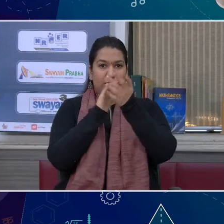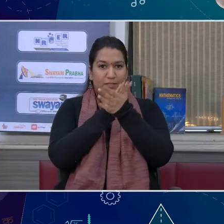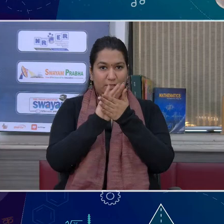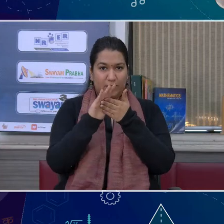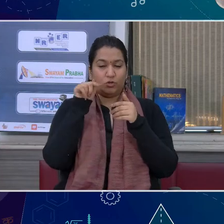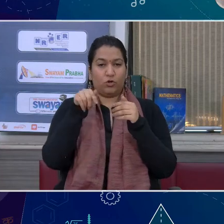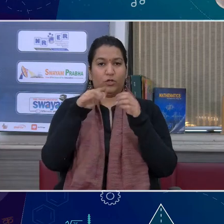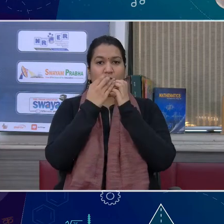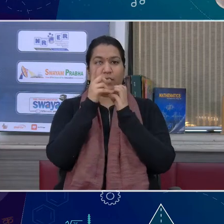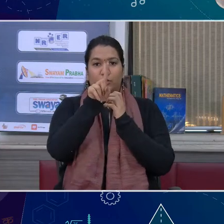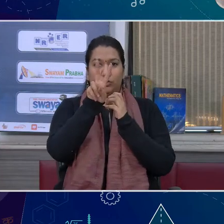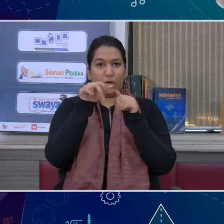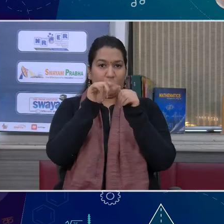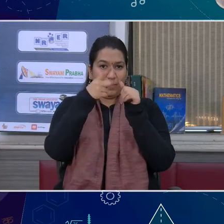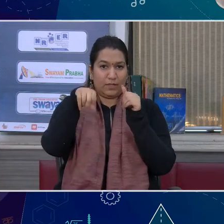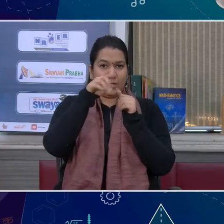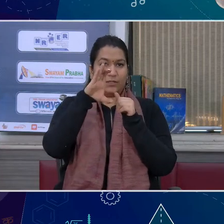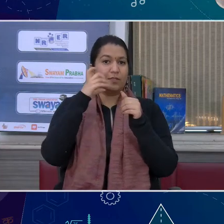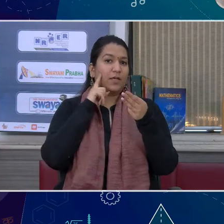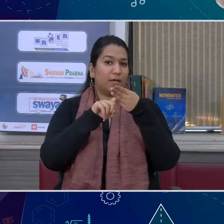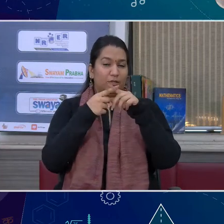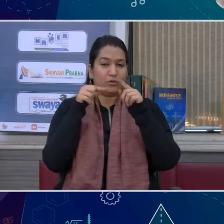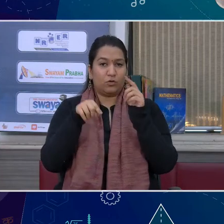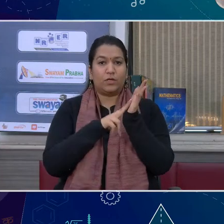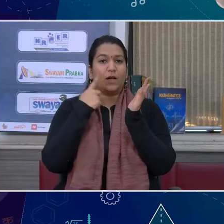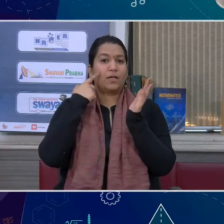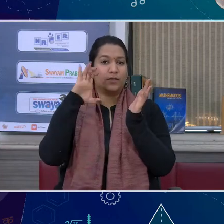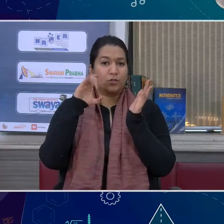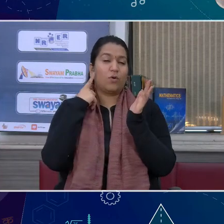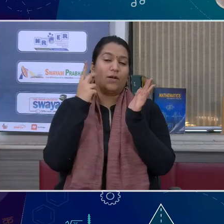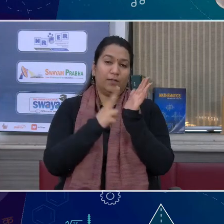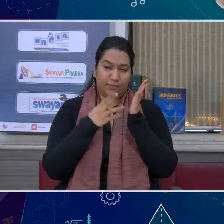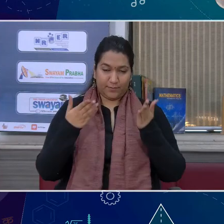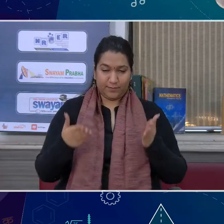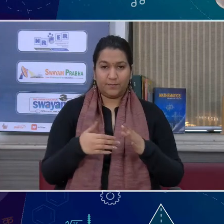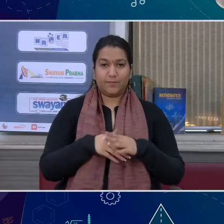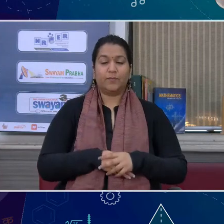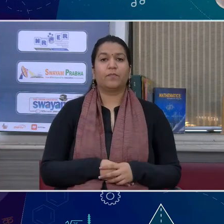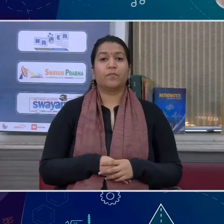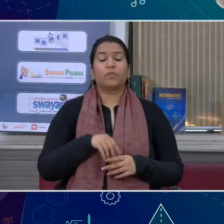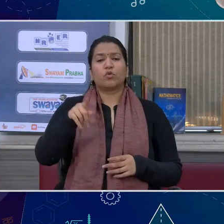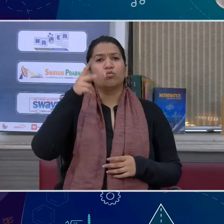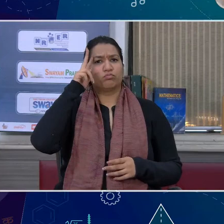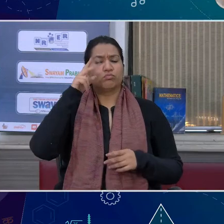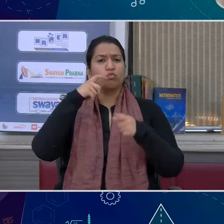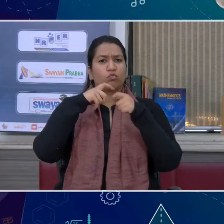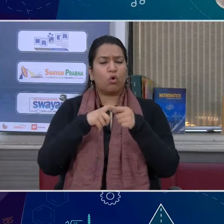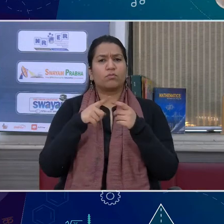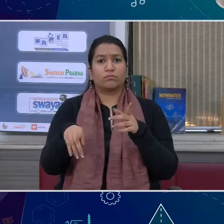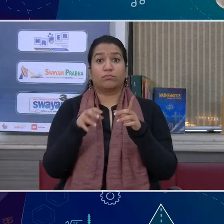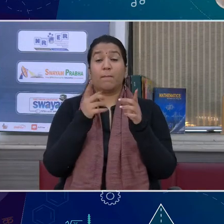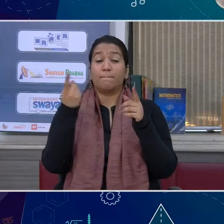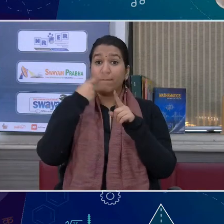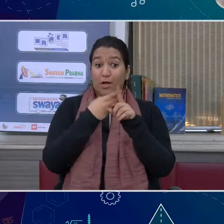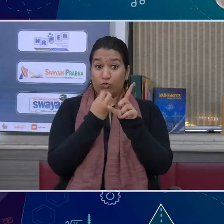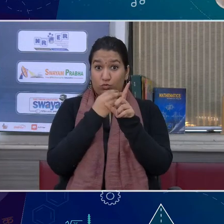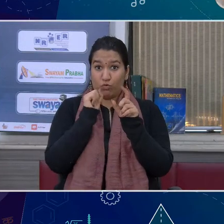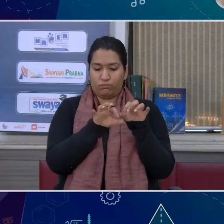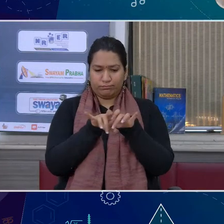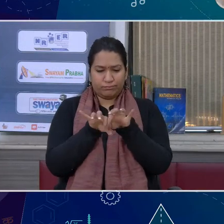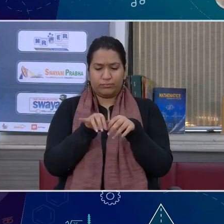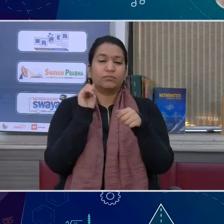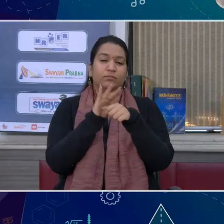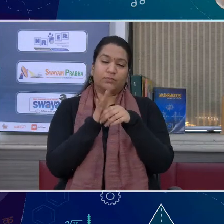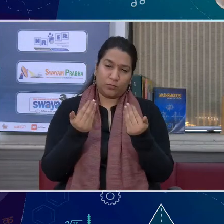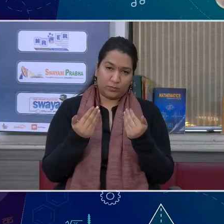dth.class12 at ciet.nic.in आप अपना सवाल हमें YouTube के comment box मे भी बेच सकते हैं,